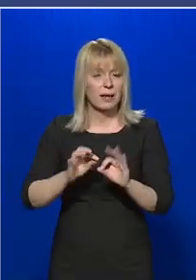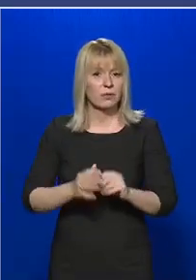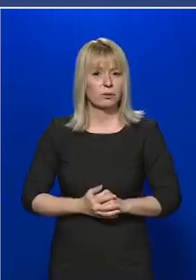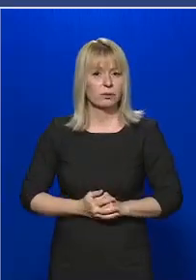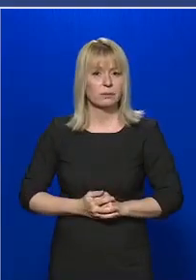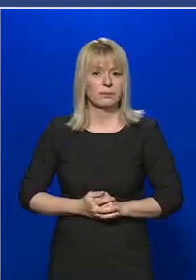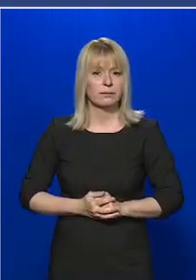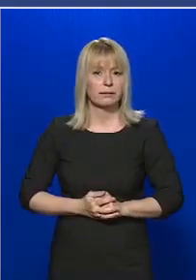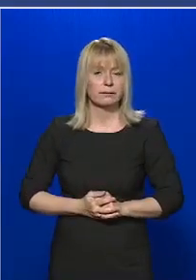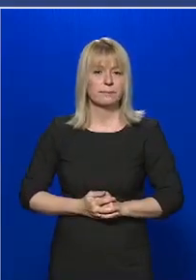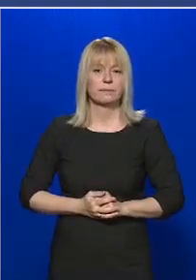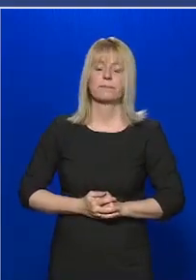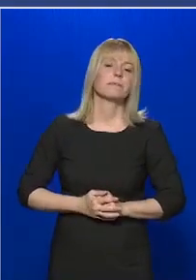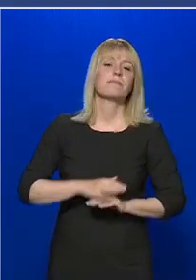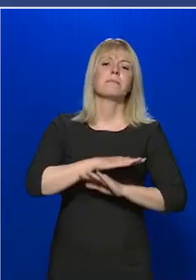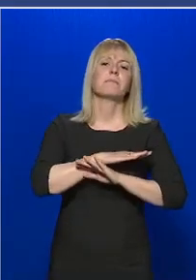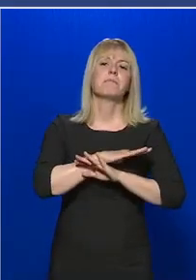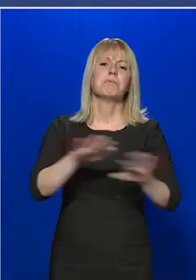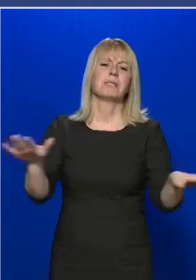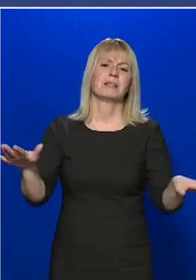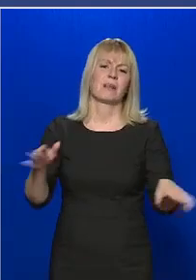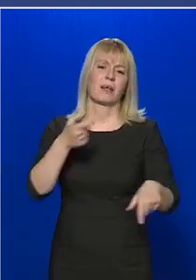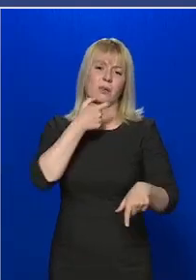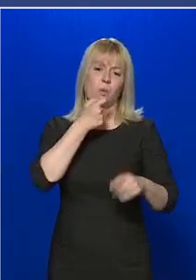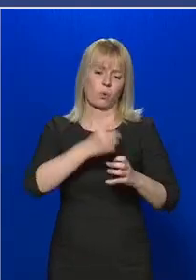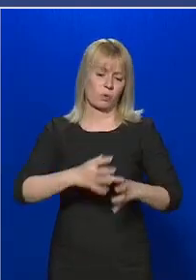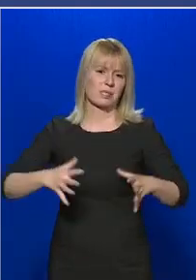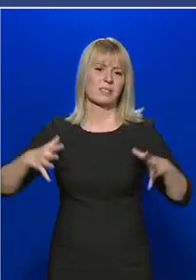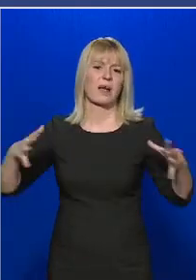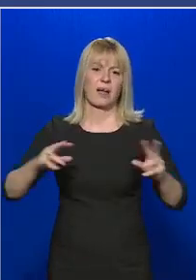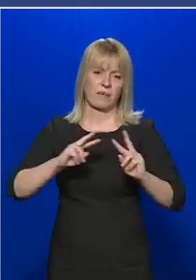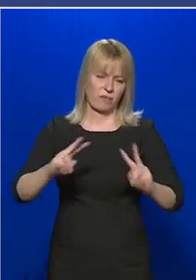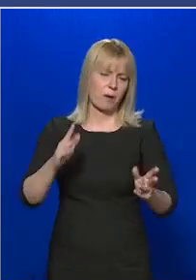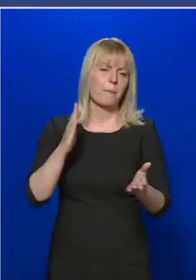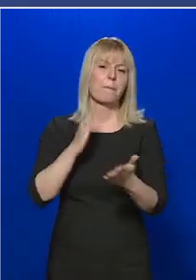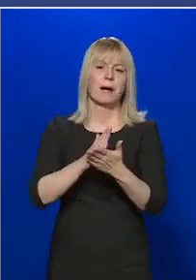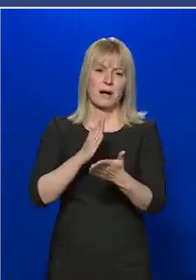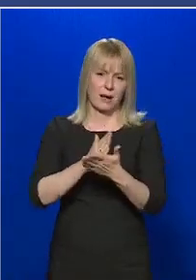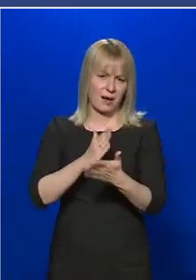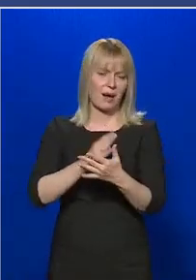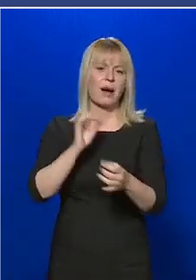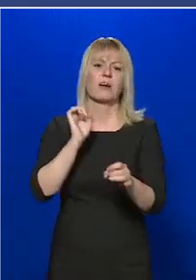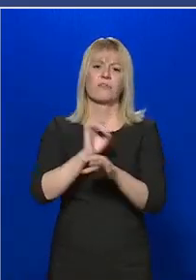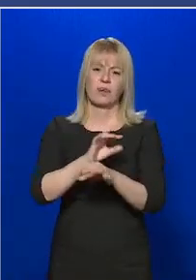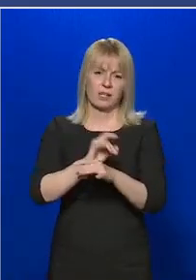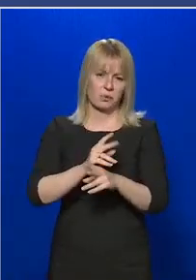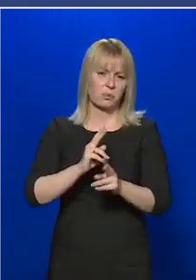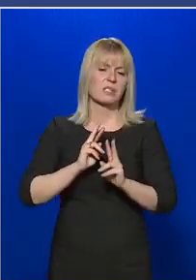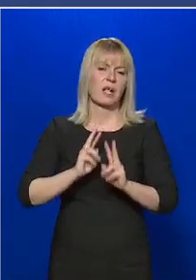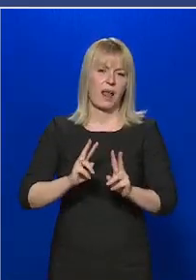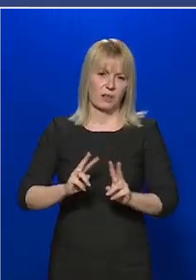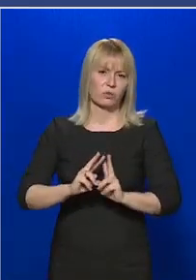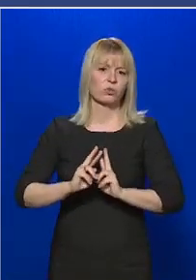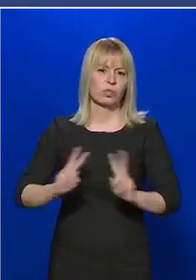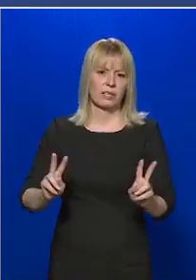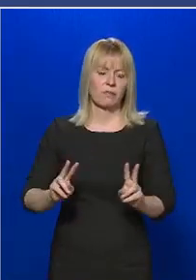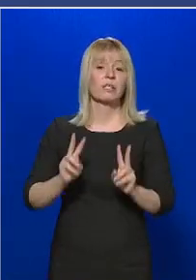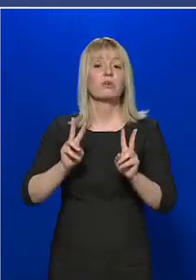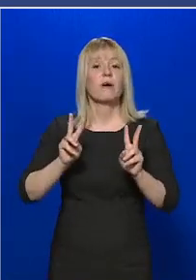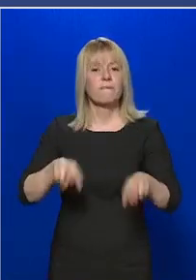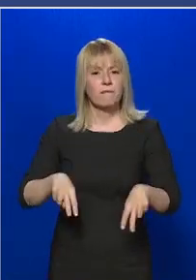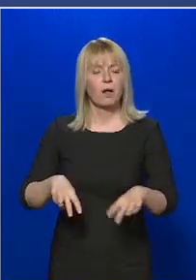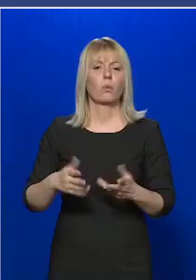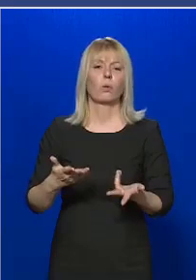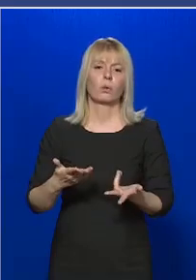Minden korosztályra kiterjed most már a megfertőződés lehetősége és a valódi